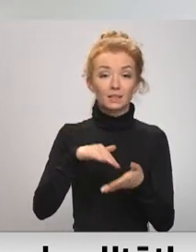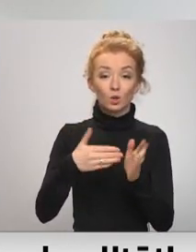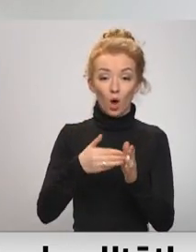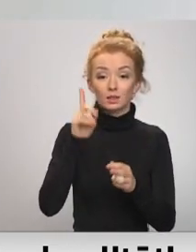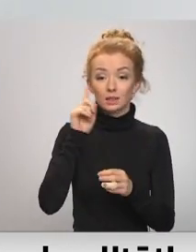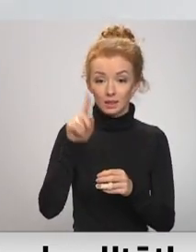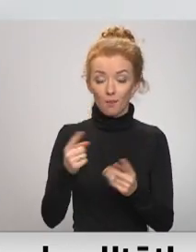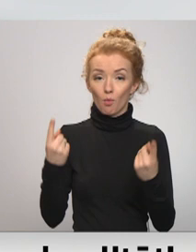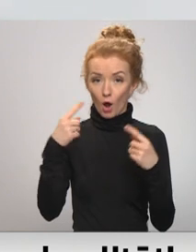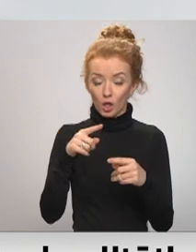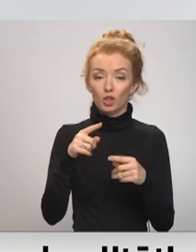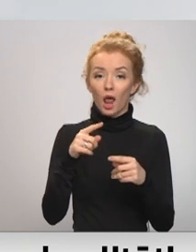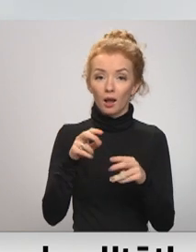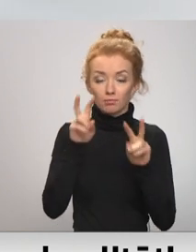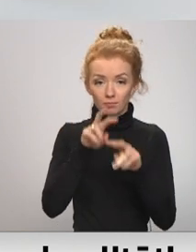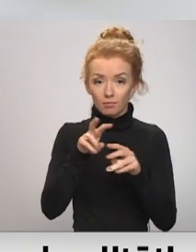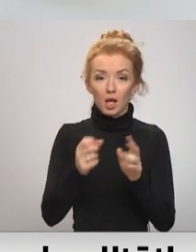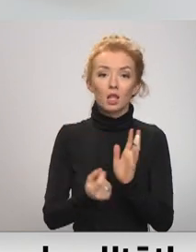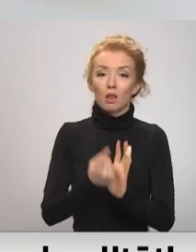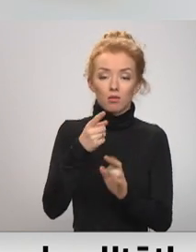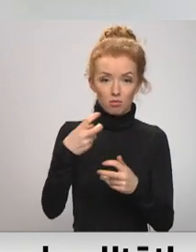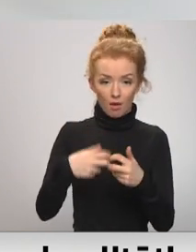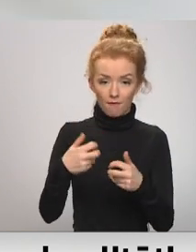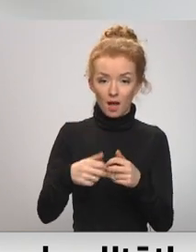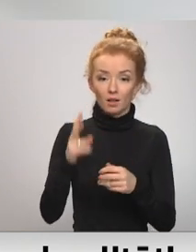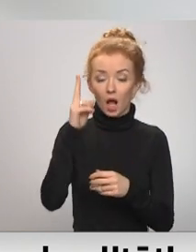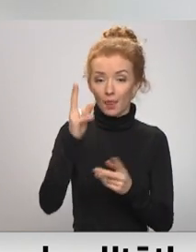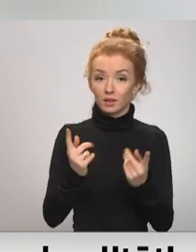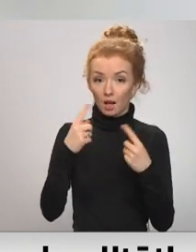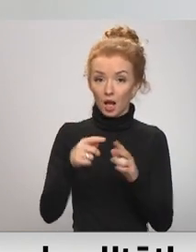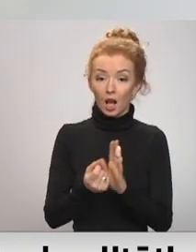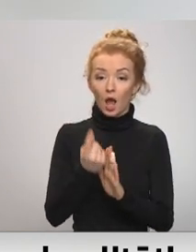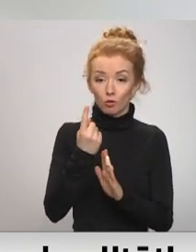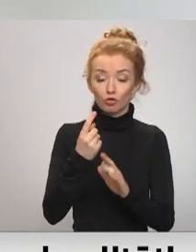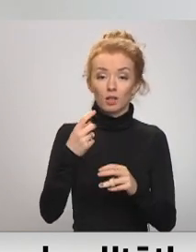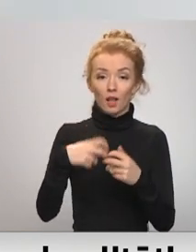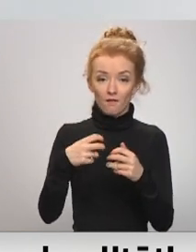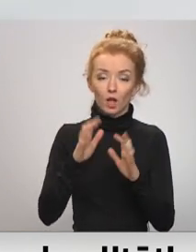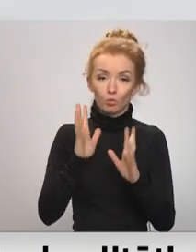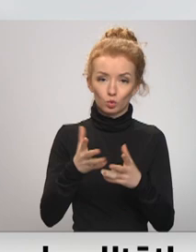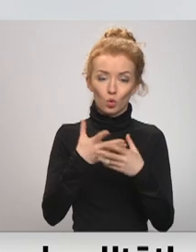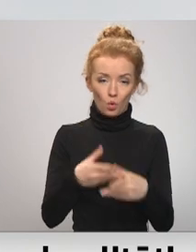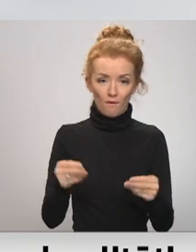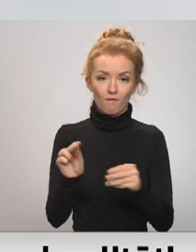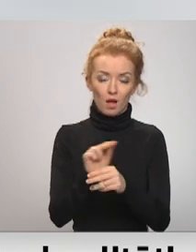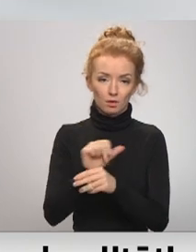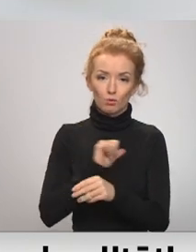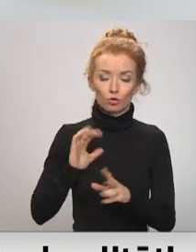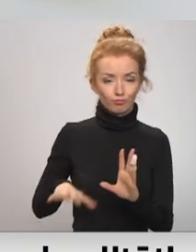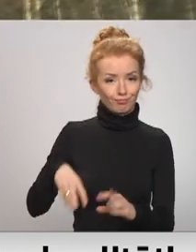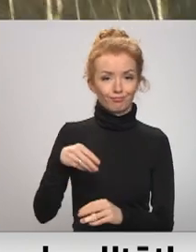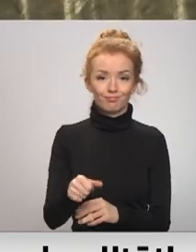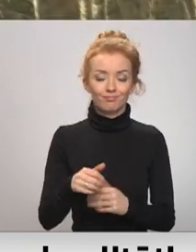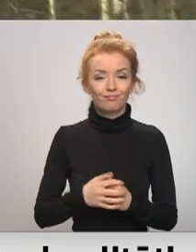un pašlaik noskaidrojām defekta rašanās iemeslu. Garantijas laikā radušies defekti uz ceļa tiks novērsti par būvnieku līdzekļiem.